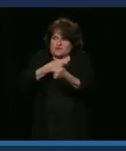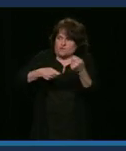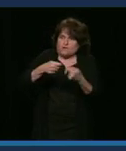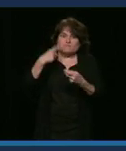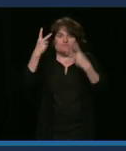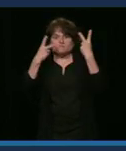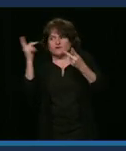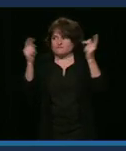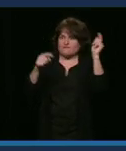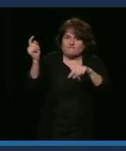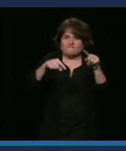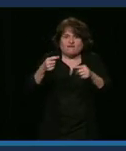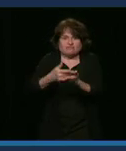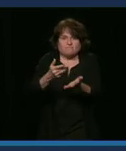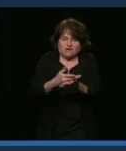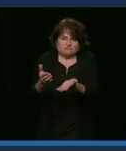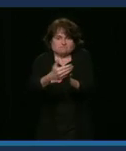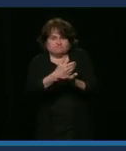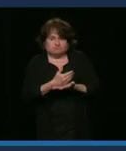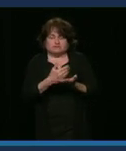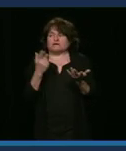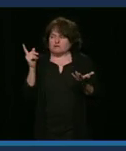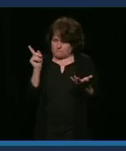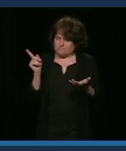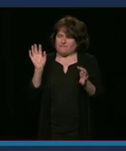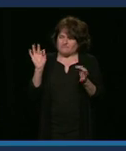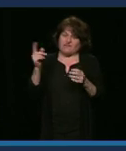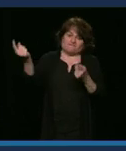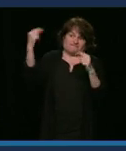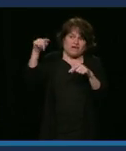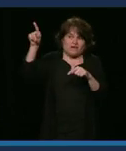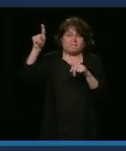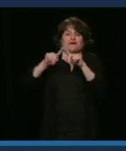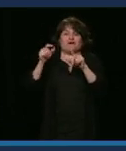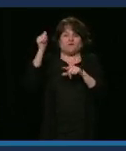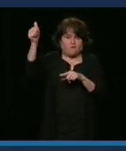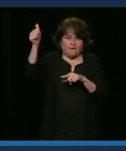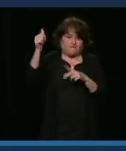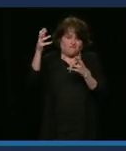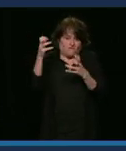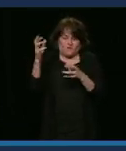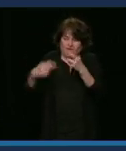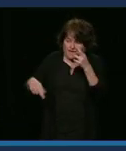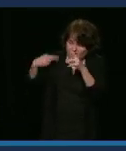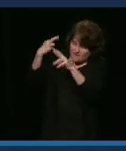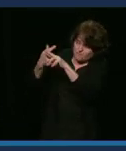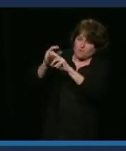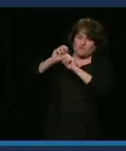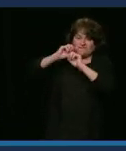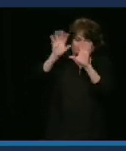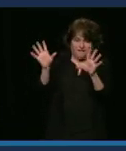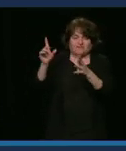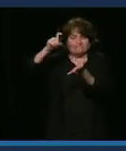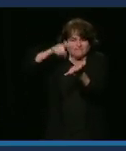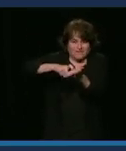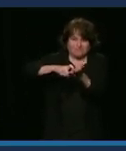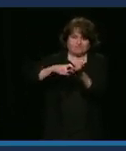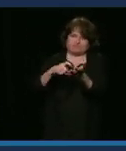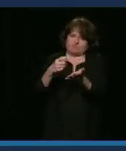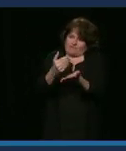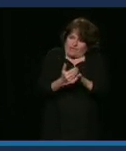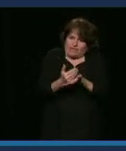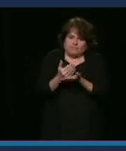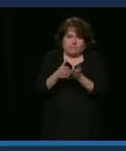réponses. Ils veulent quand. Ils veulent une date. Et ils veulent s'assurer de le garder à Rivière-du-Loup. Et je vous rappelle qu s'adresse à la présidence. Mme la ministre.